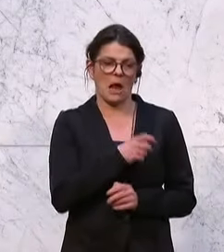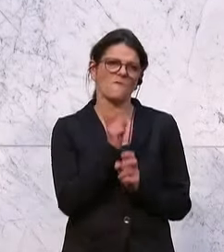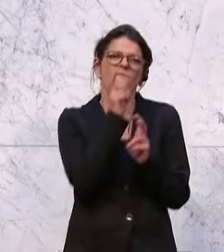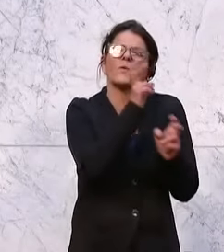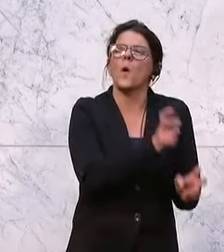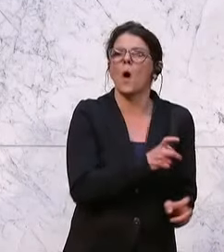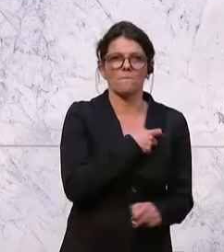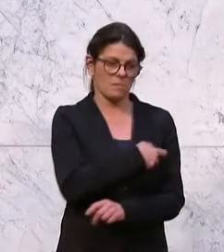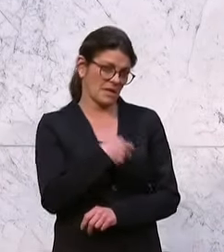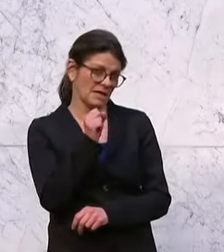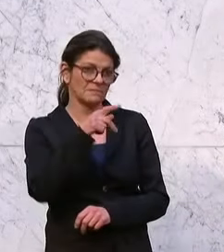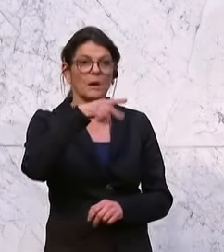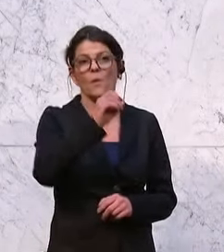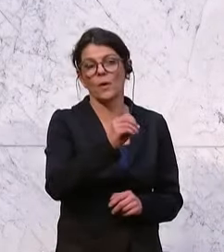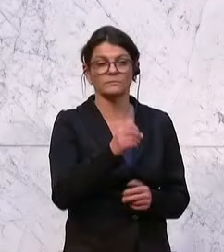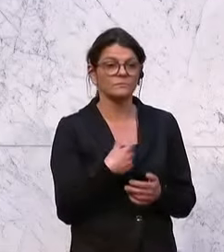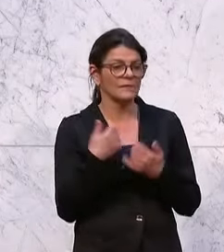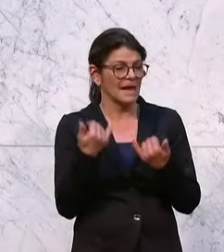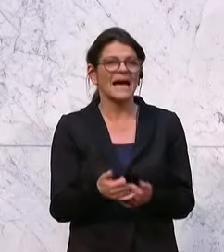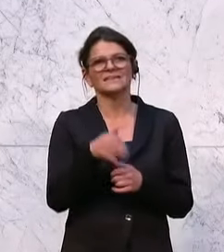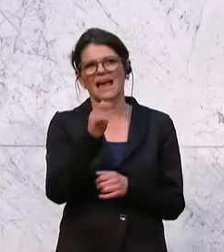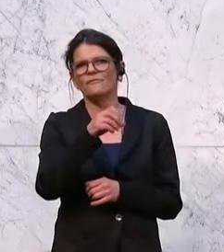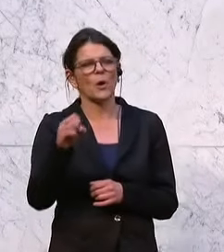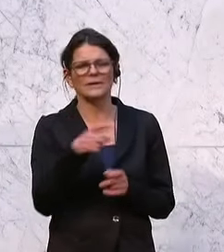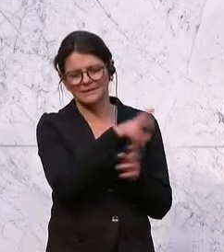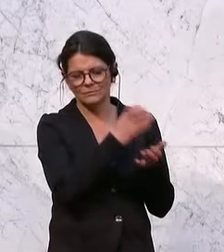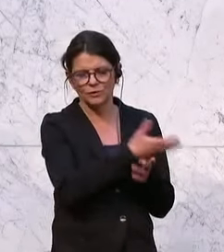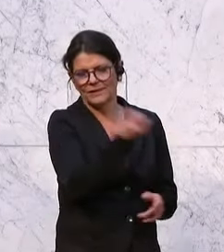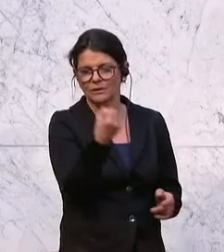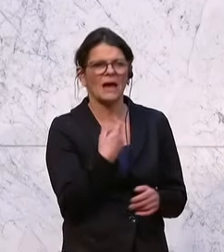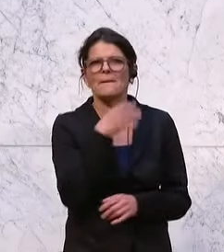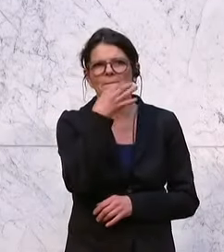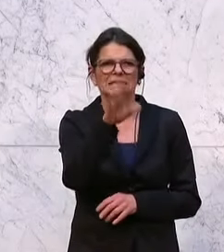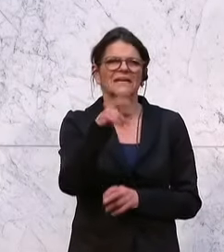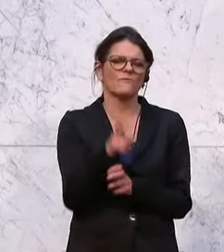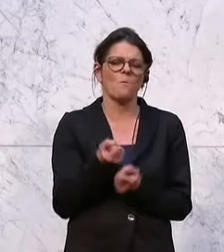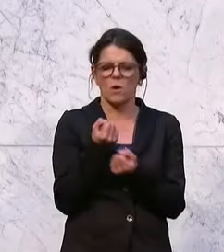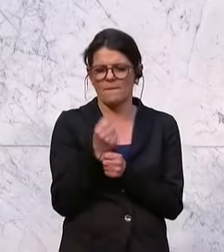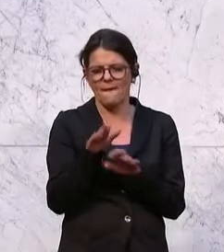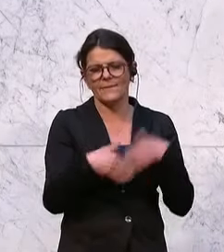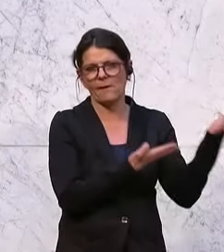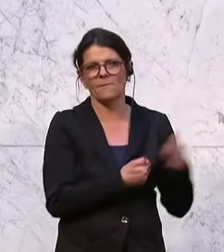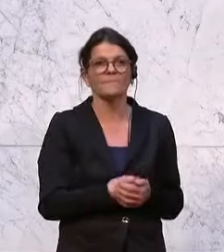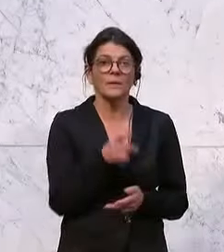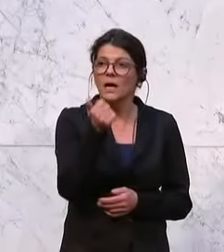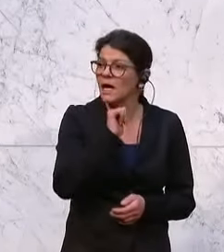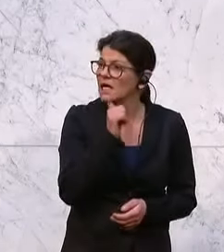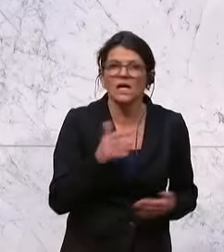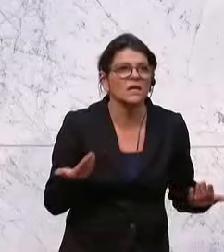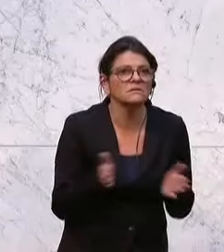SPÖ, mittlerweile haben wir auch die FPÖ euch dieses Thema ja weggenommen, weil wir viel bessere Wohnpolitik machen als ihr, aber gestern